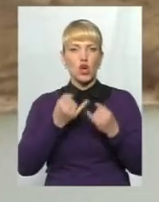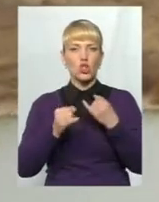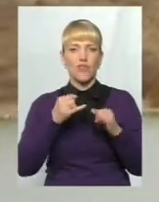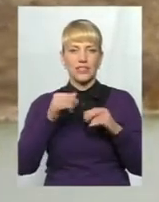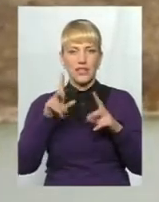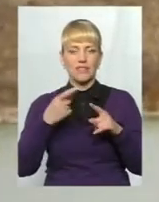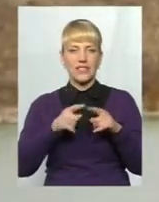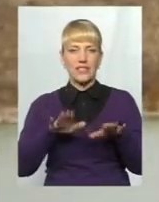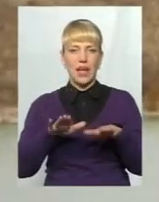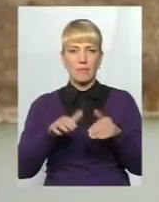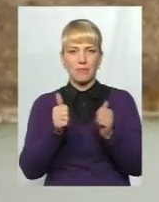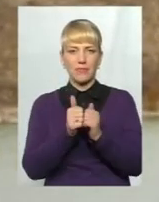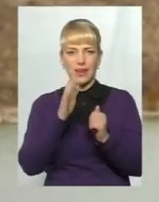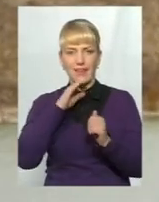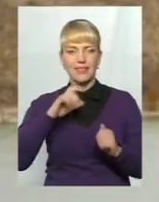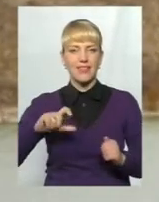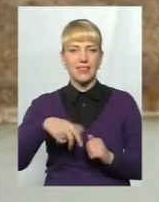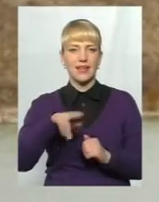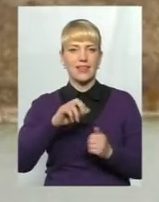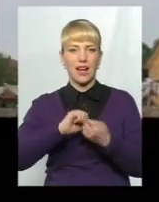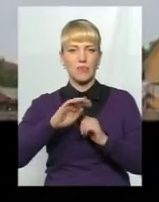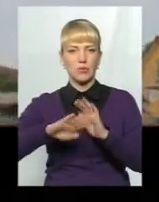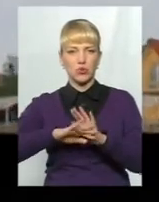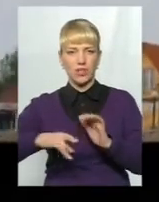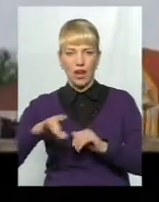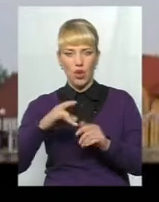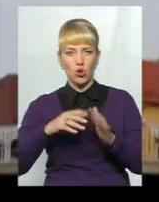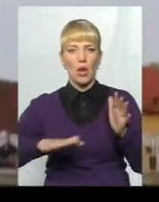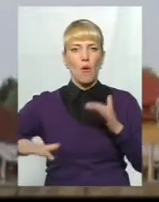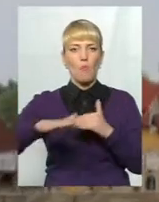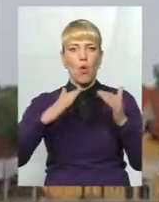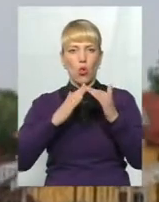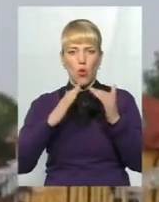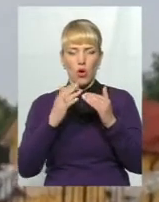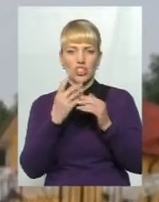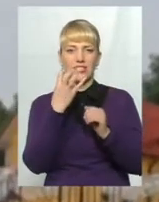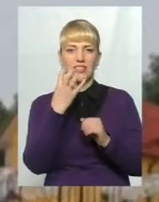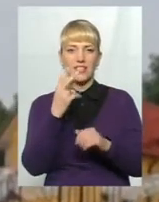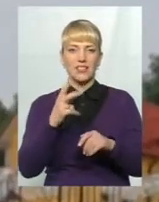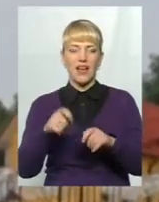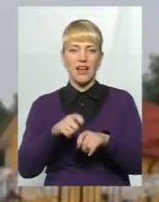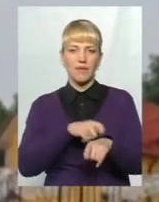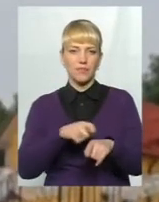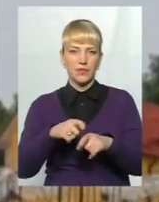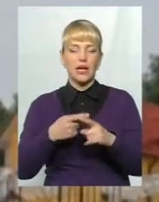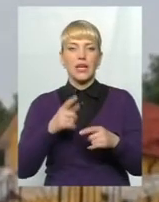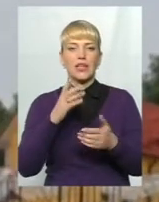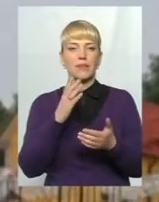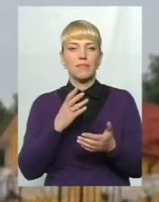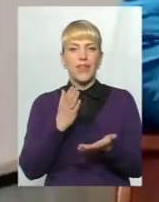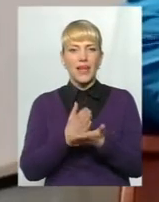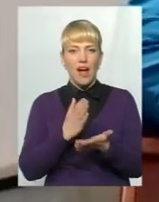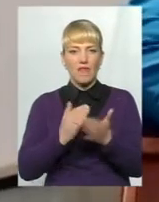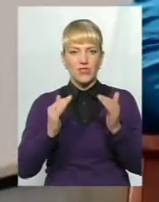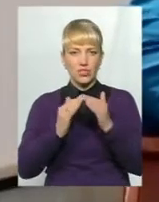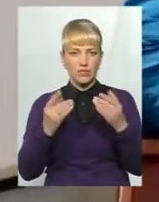неподалік від притоки Дністра у Кам'янець-Подільському районі. Площа оселі – майже 400 квадратів. Наявність престижного маєтку